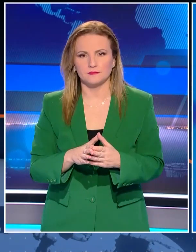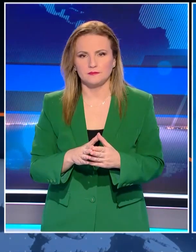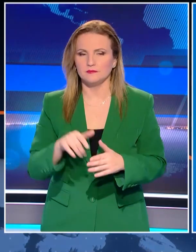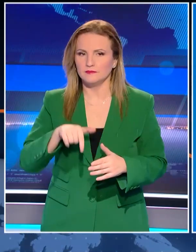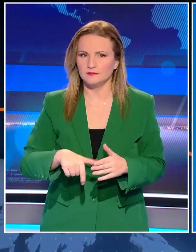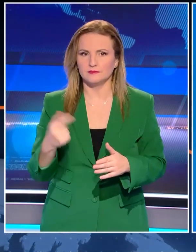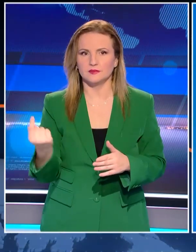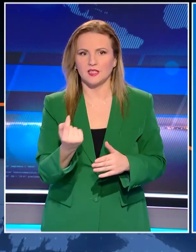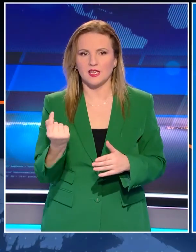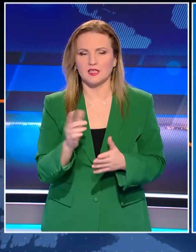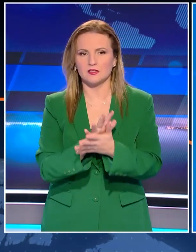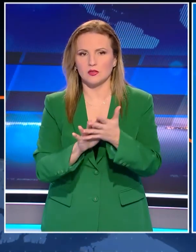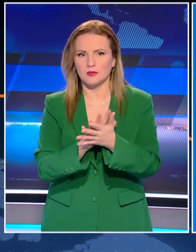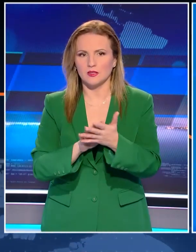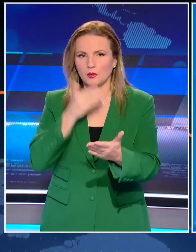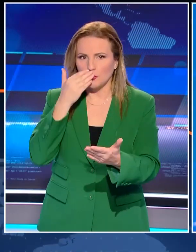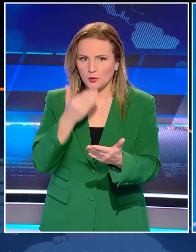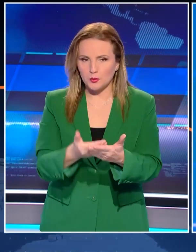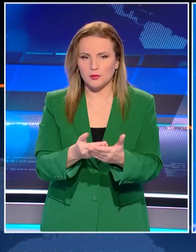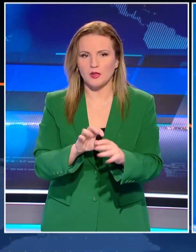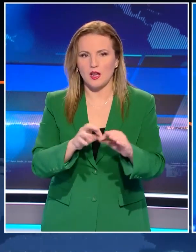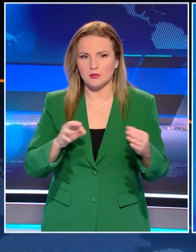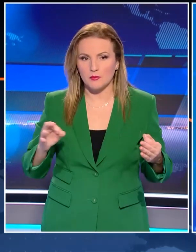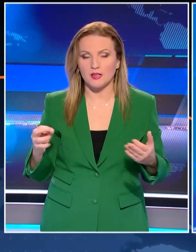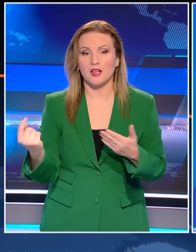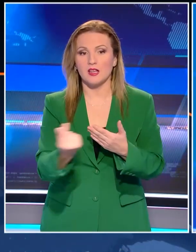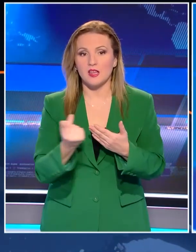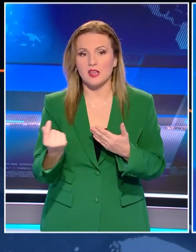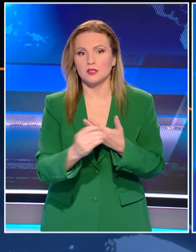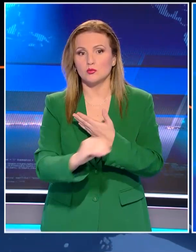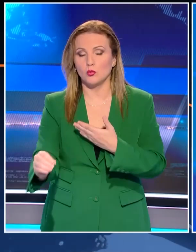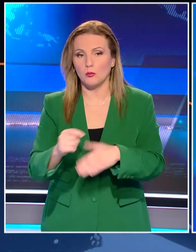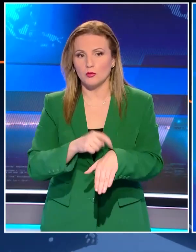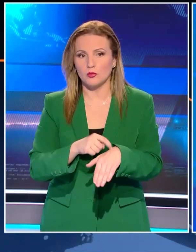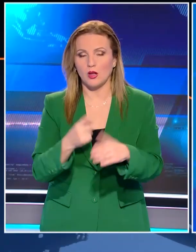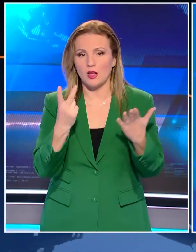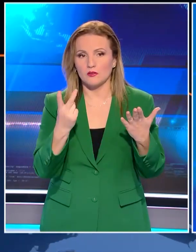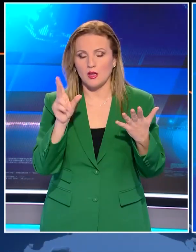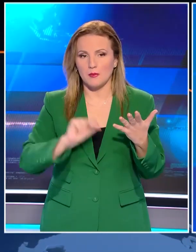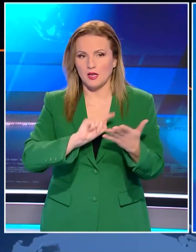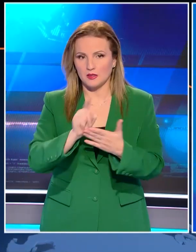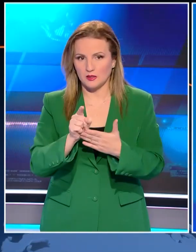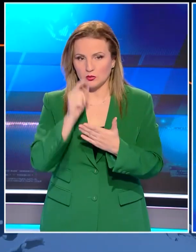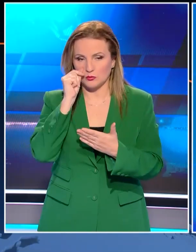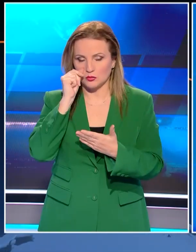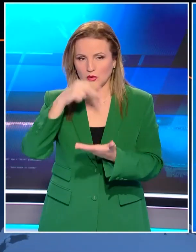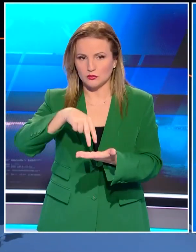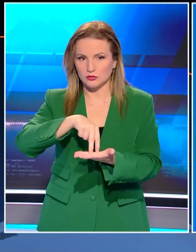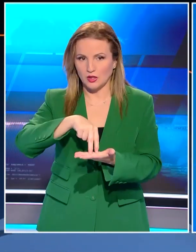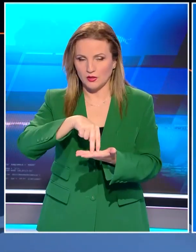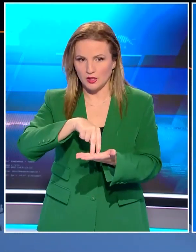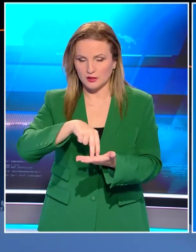Και στο σημείο αυτό κυρίες και κύριοι το δελτίο μας ολοκληρώθηκε όλες οι ειδήσεις αναλυτικά στο κεντρικό δελτίο ειδήσεων του Open στις 7